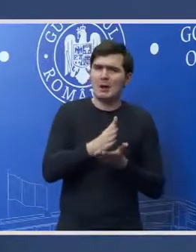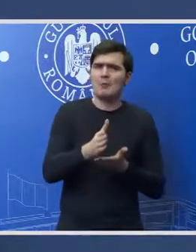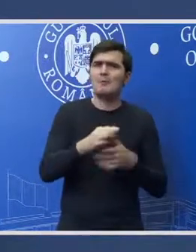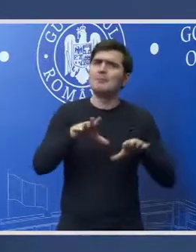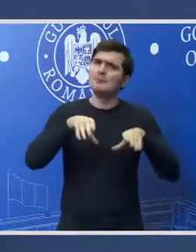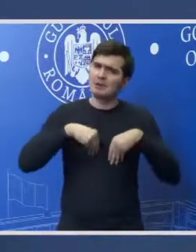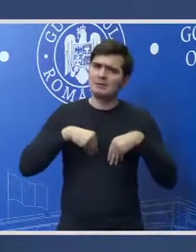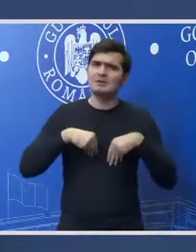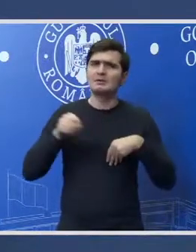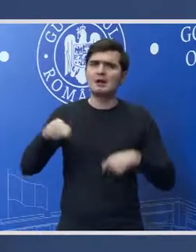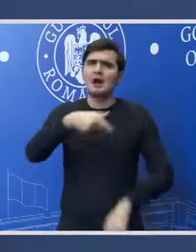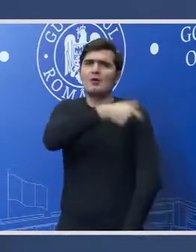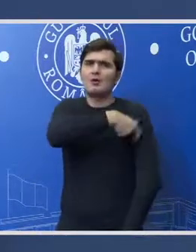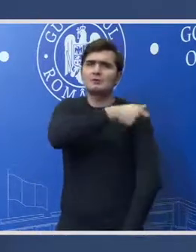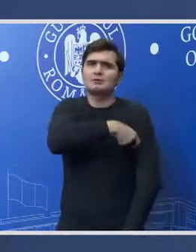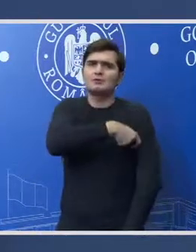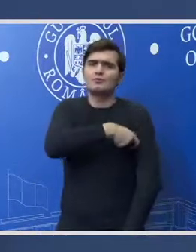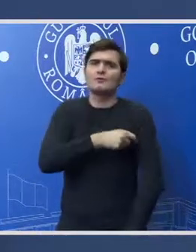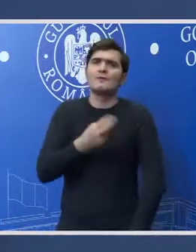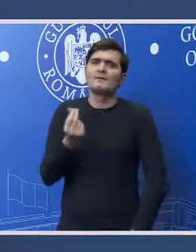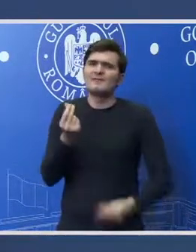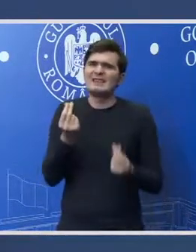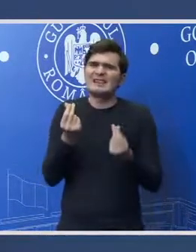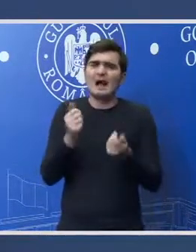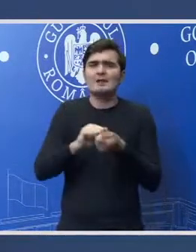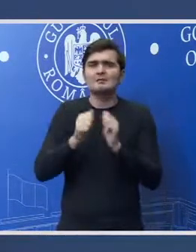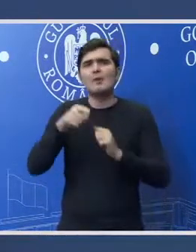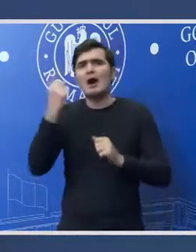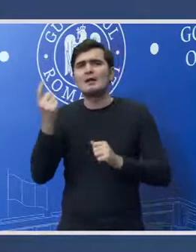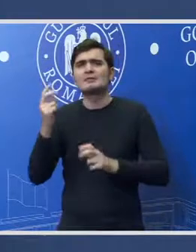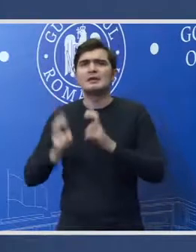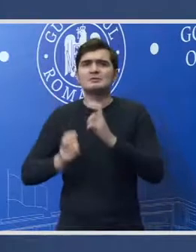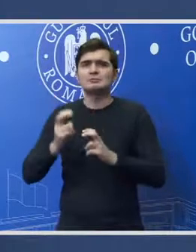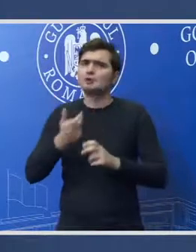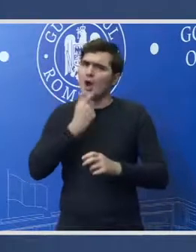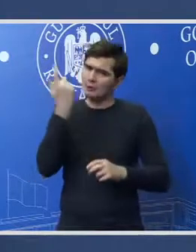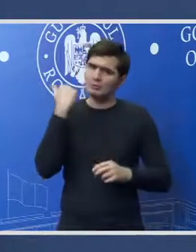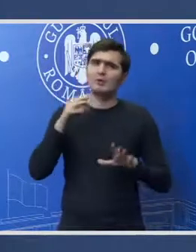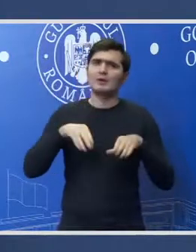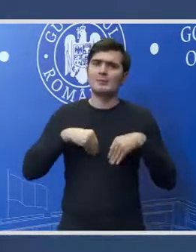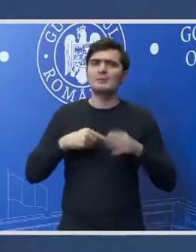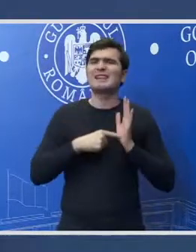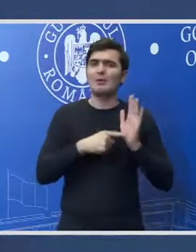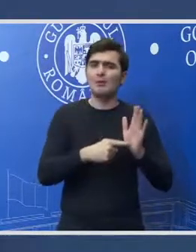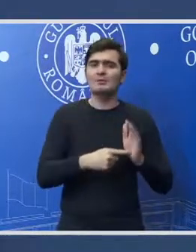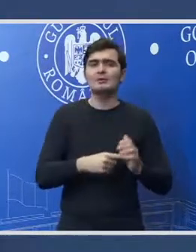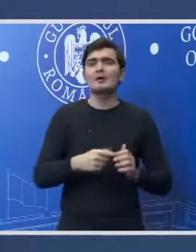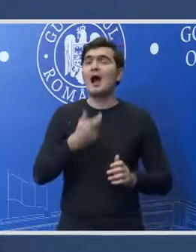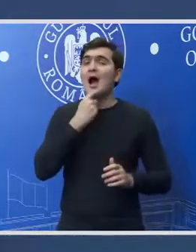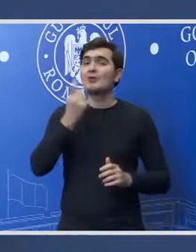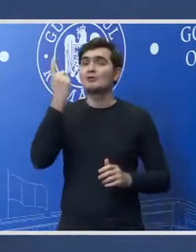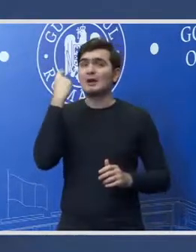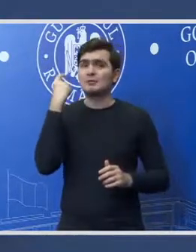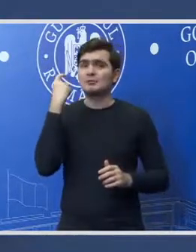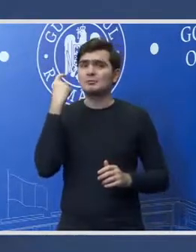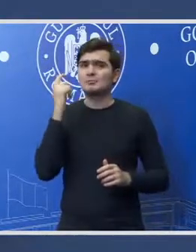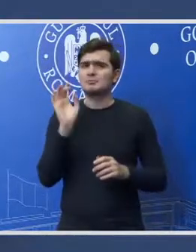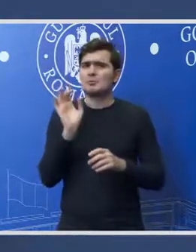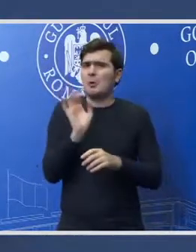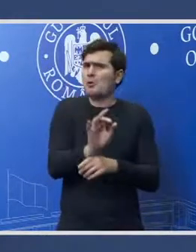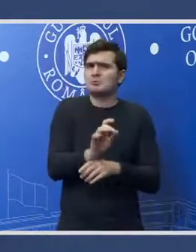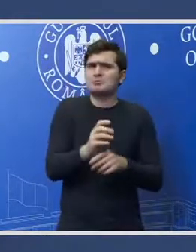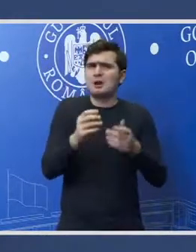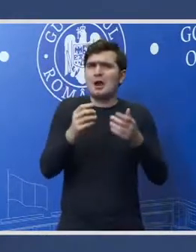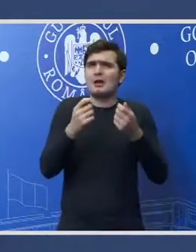Consiliului Fiscal sau altor organisme similare, a fost și anul trecut. Dar anul trecut, contrar sau împotriva